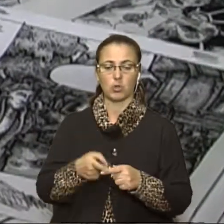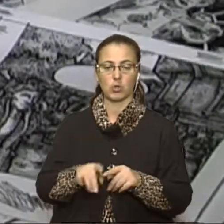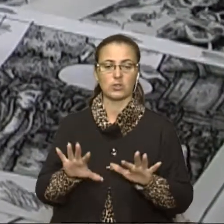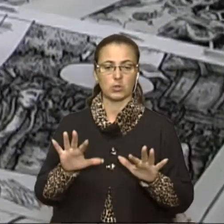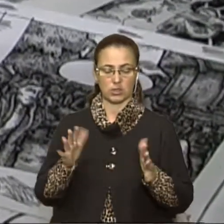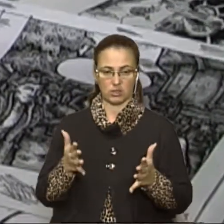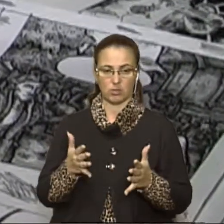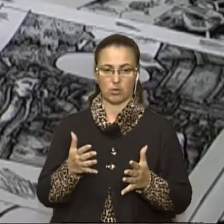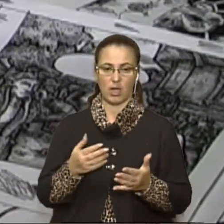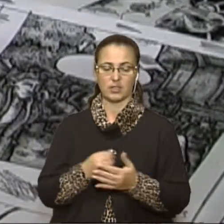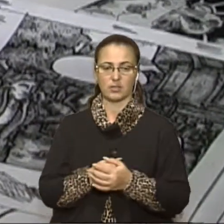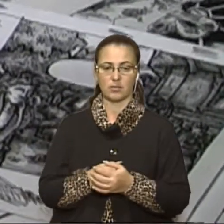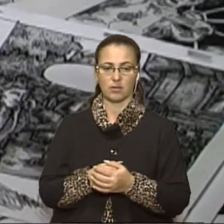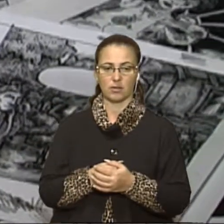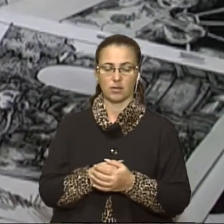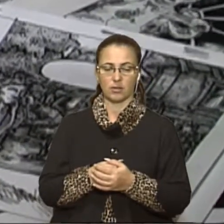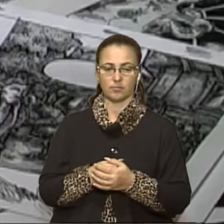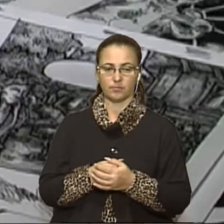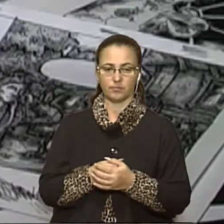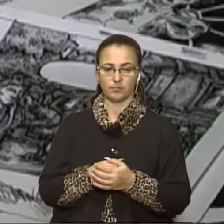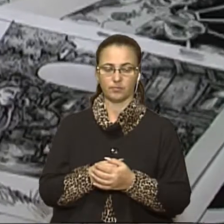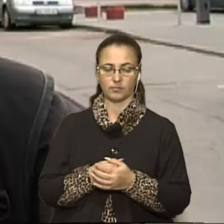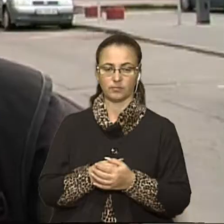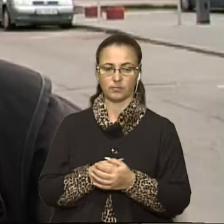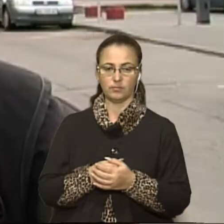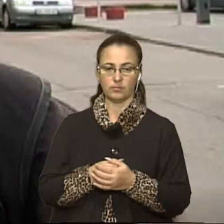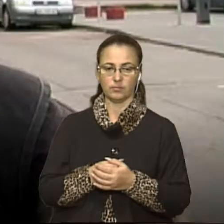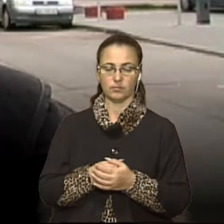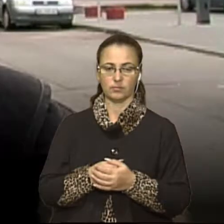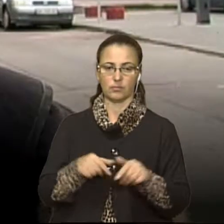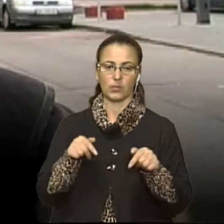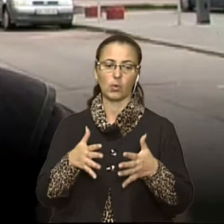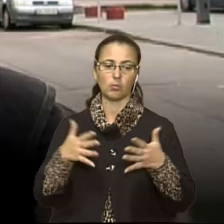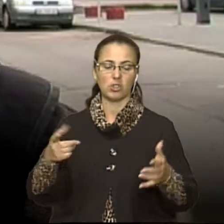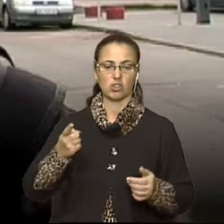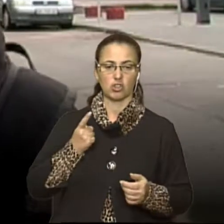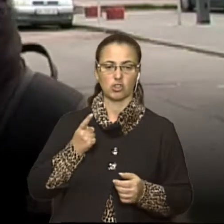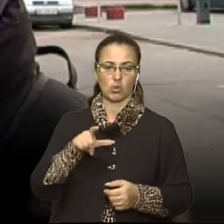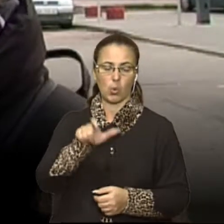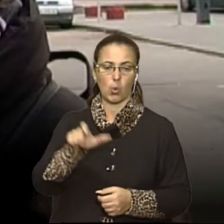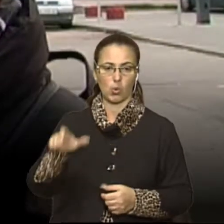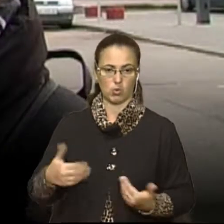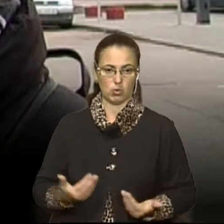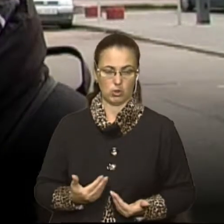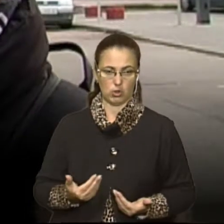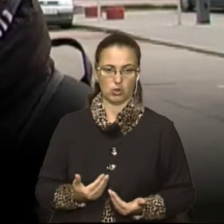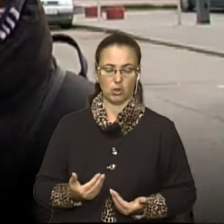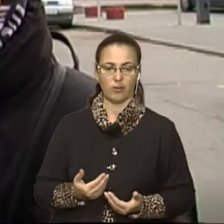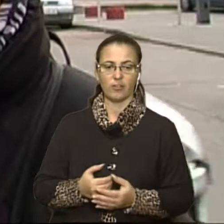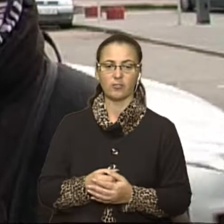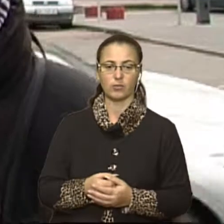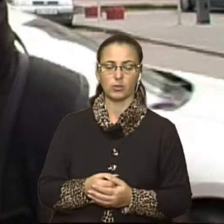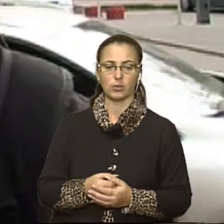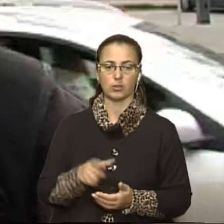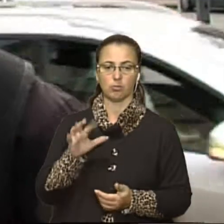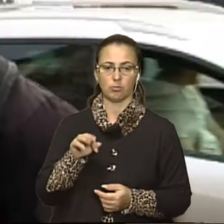відбувається. Тому вирішив зобразити в авангарді протесту саме його. Тут більше зараз чергують мешканці, які безпосередньо проживають, бо в мене тут